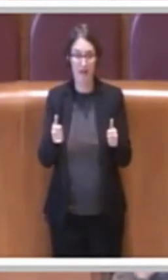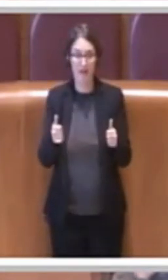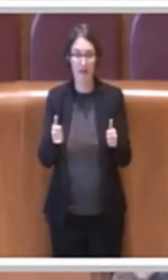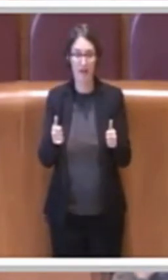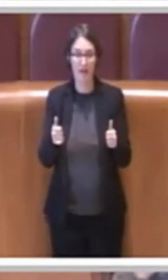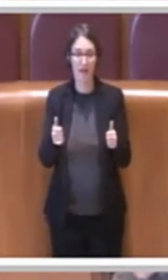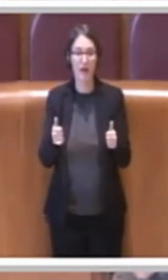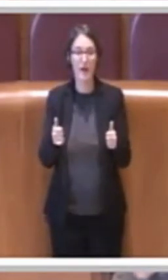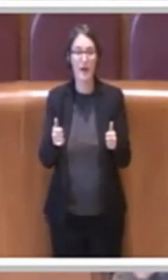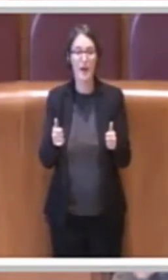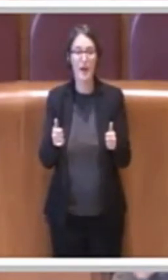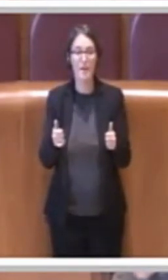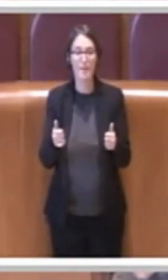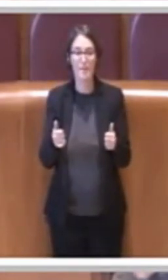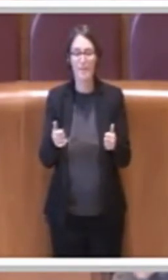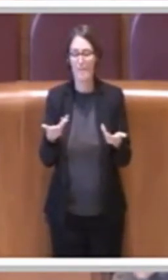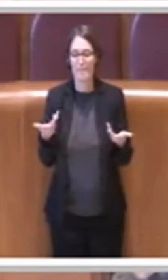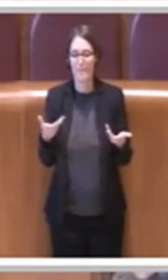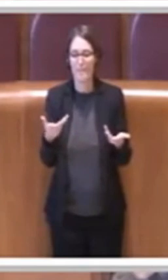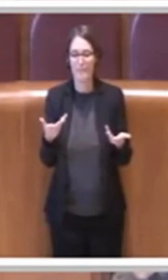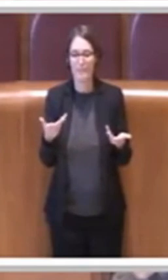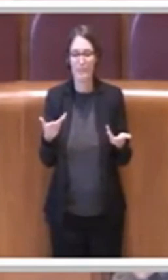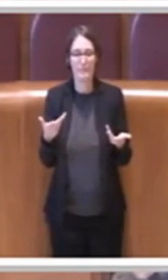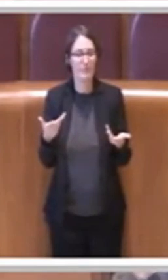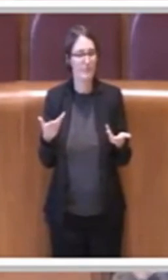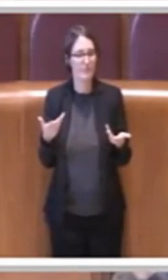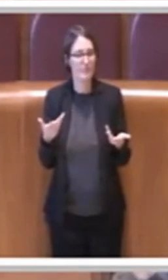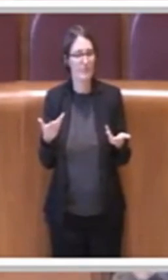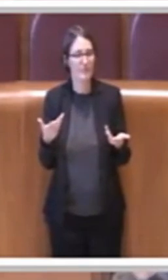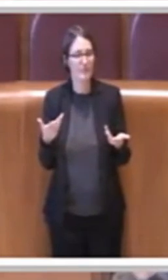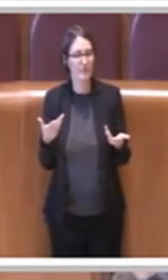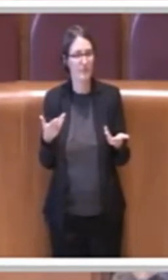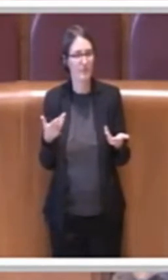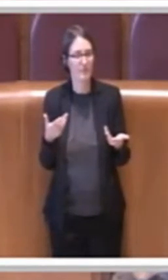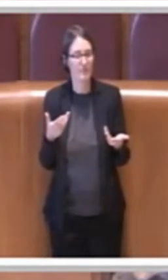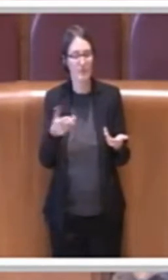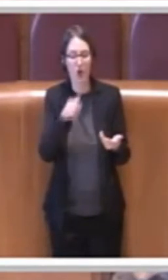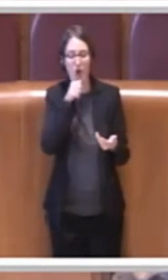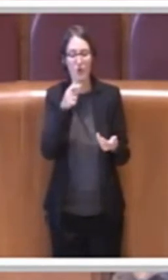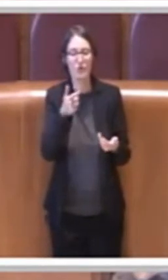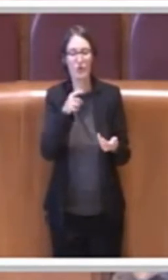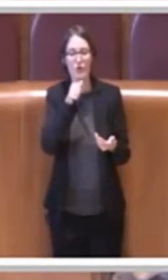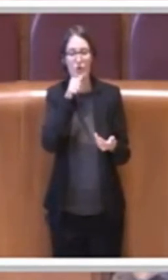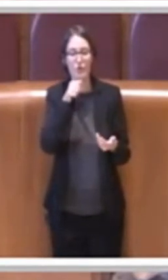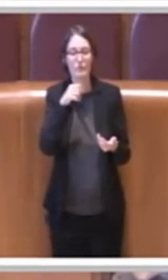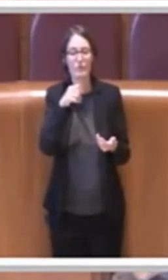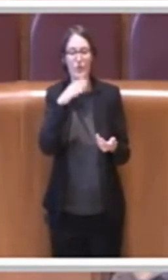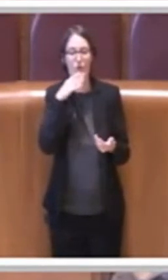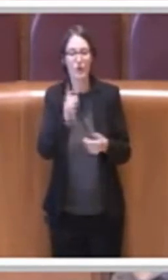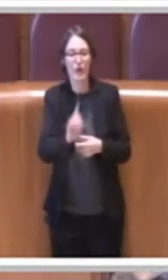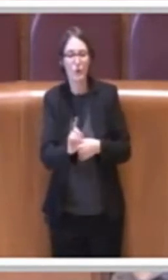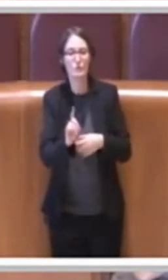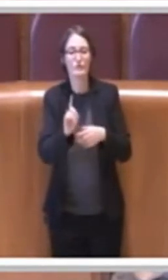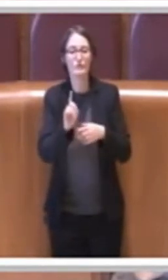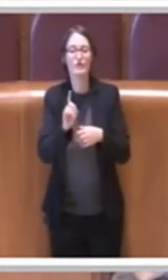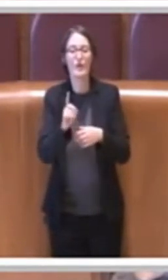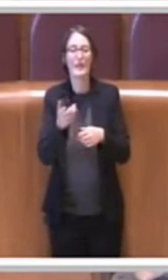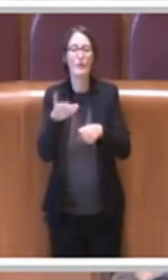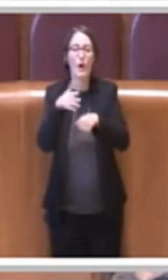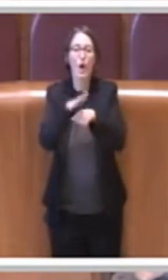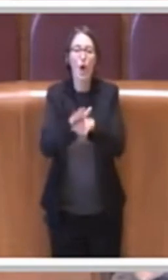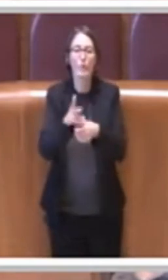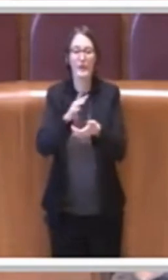soddisfare quella che era la proroga dei contratti in corso. Di conseguenza